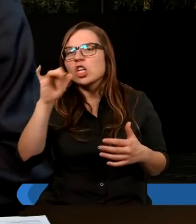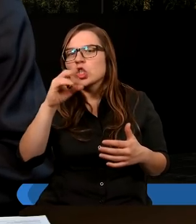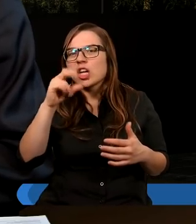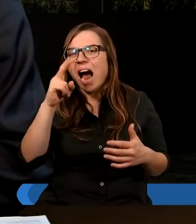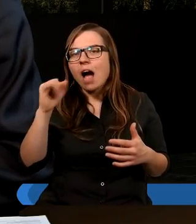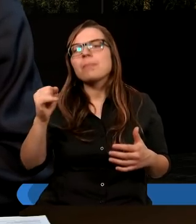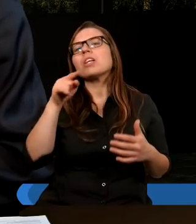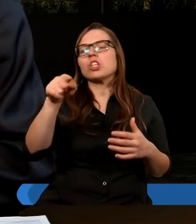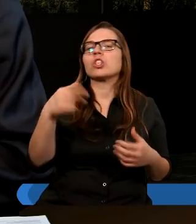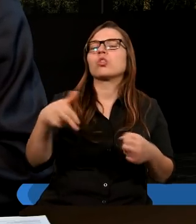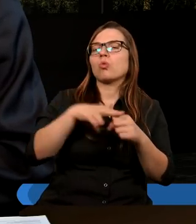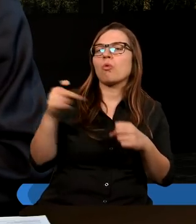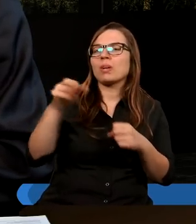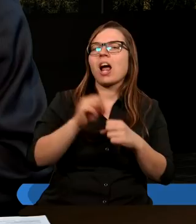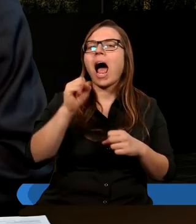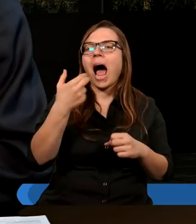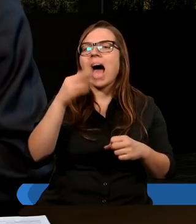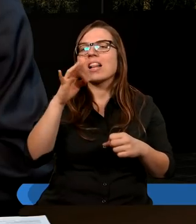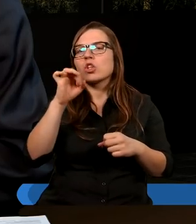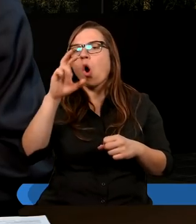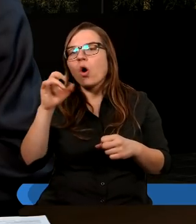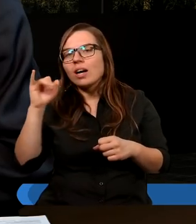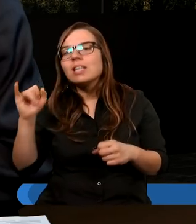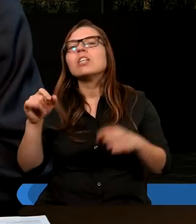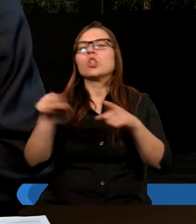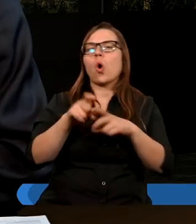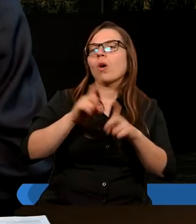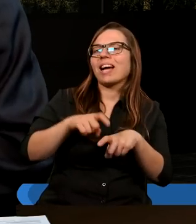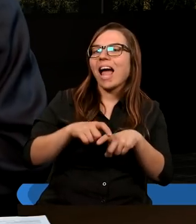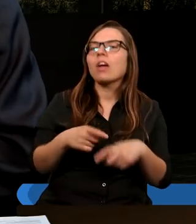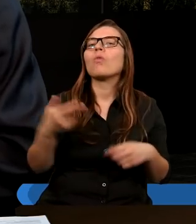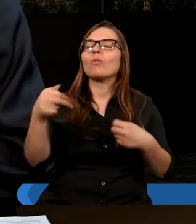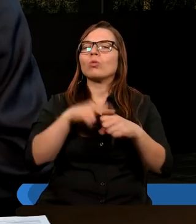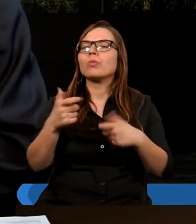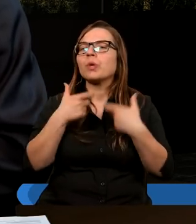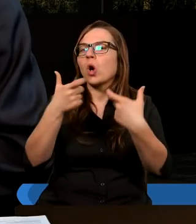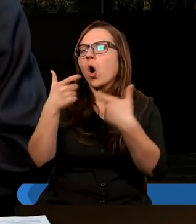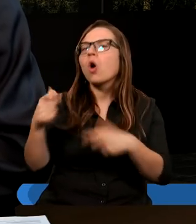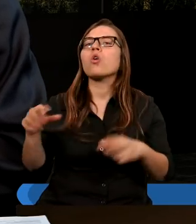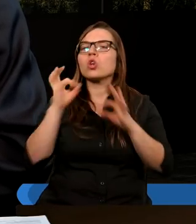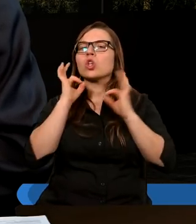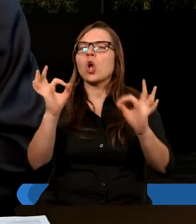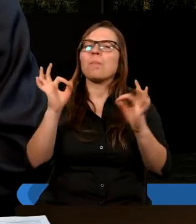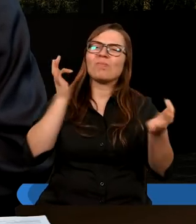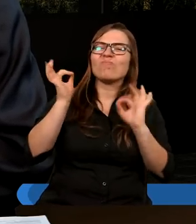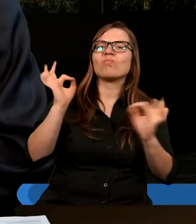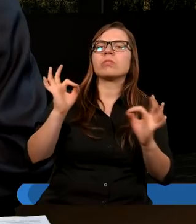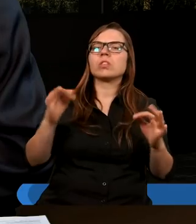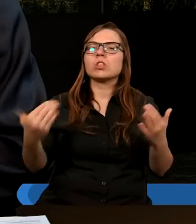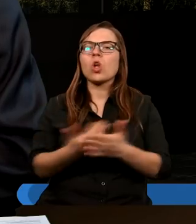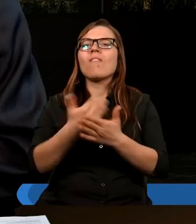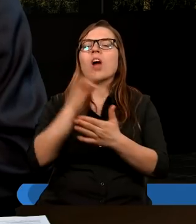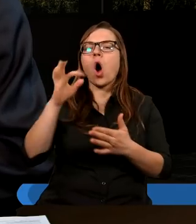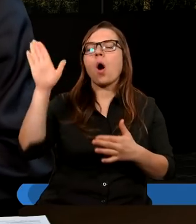gdy przyszli do Antiochi, zwracali się również do Greków, głosząc dobrą nowinę o Panu